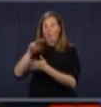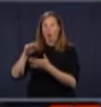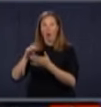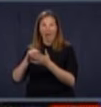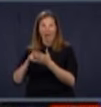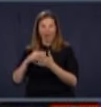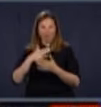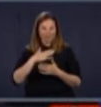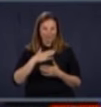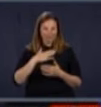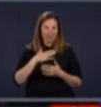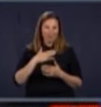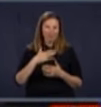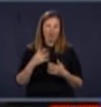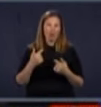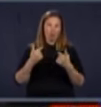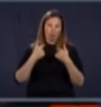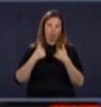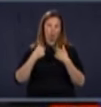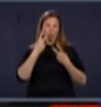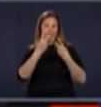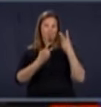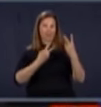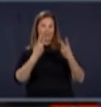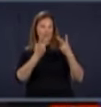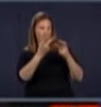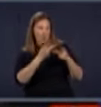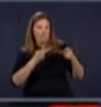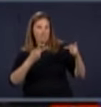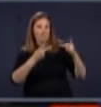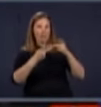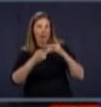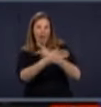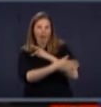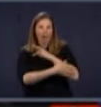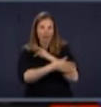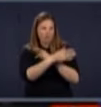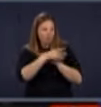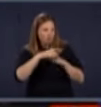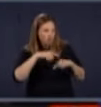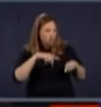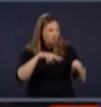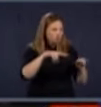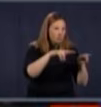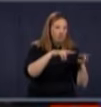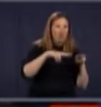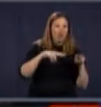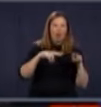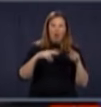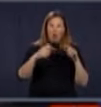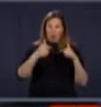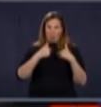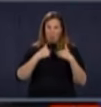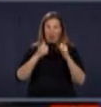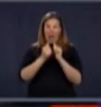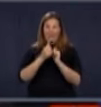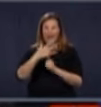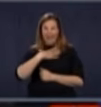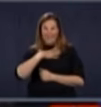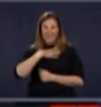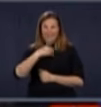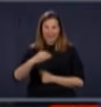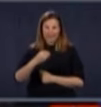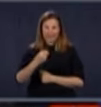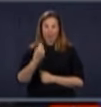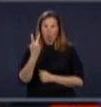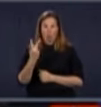Je suis allé voir dans les parcs, bon, j'avais des gens, incluant mes gars, faisaient du skate, et puis